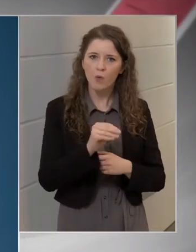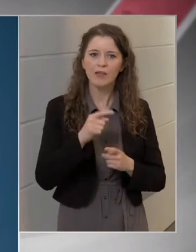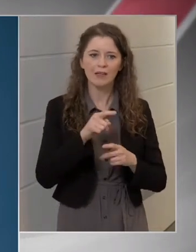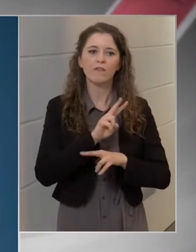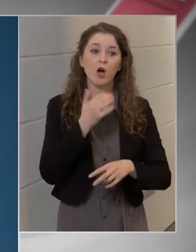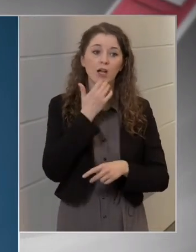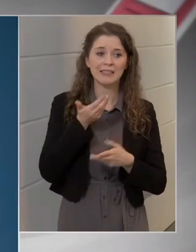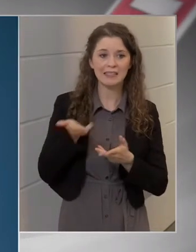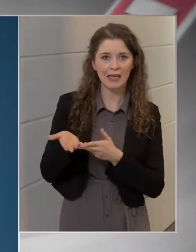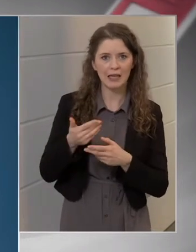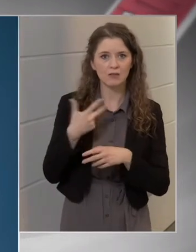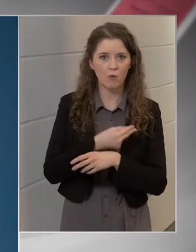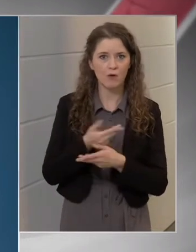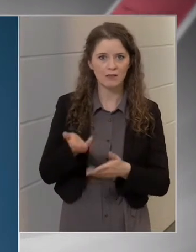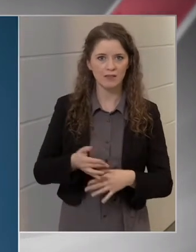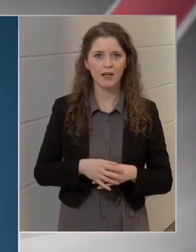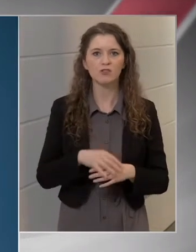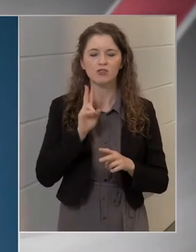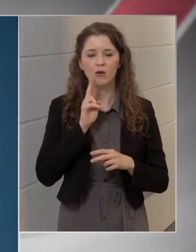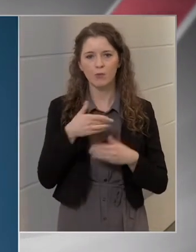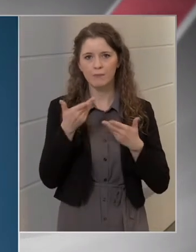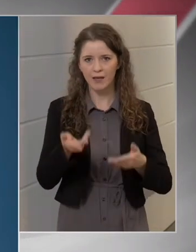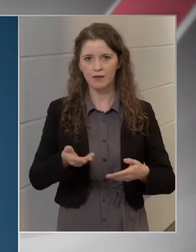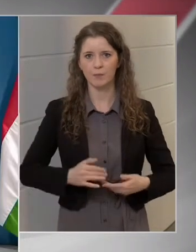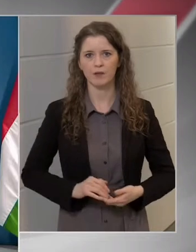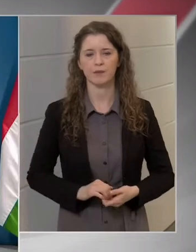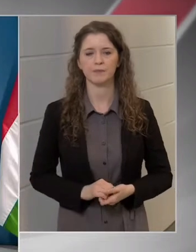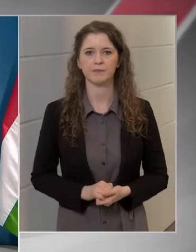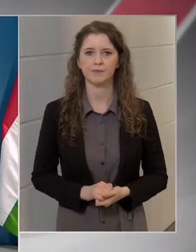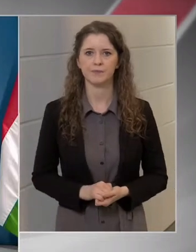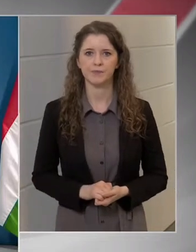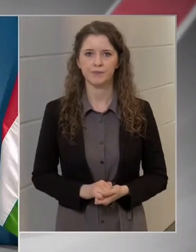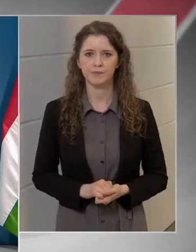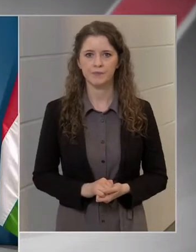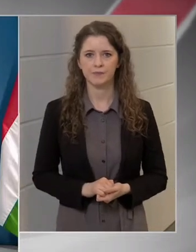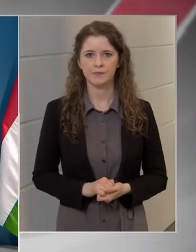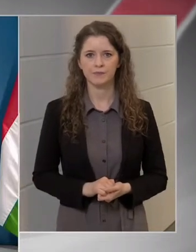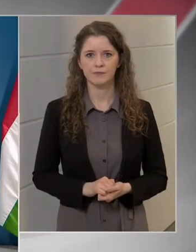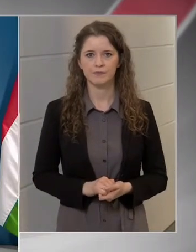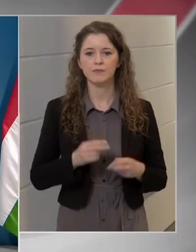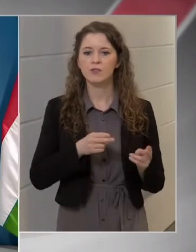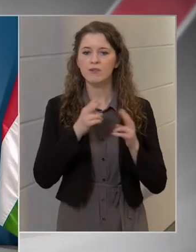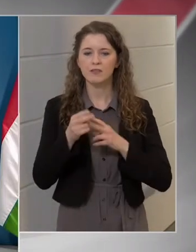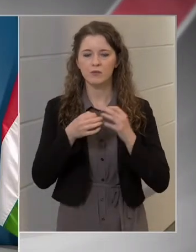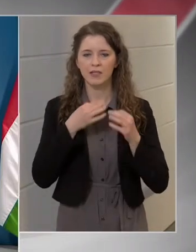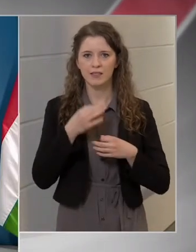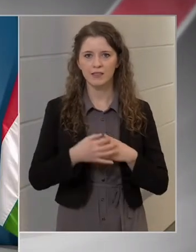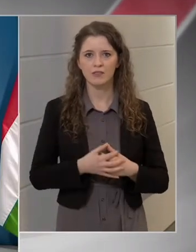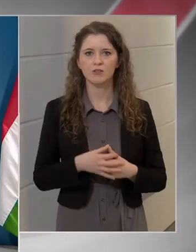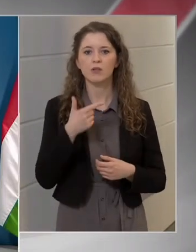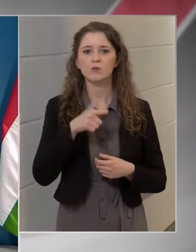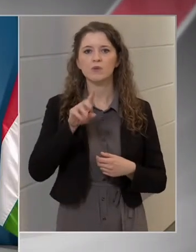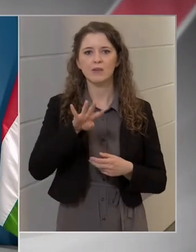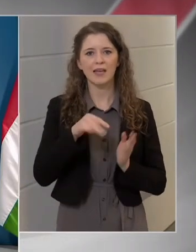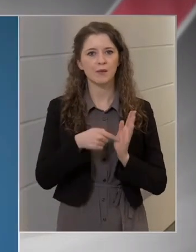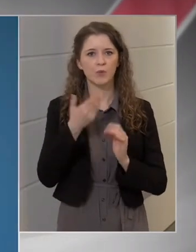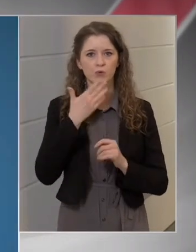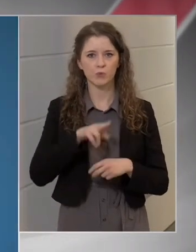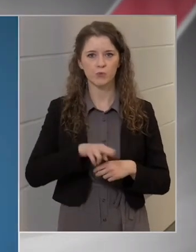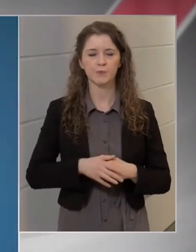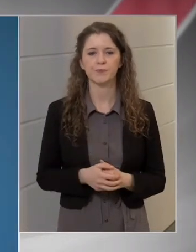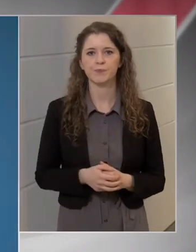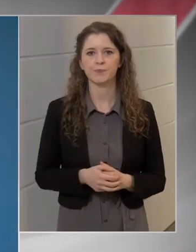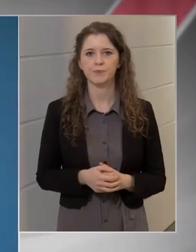és kielégítésre fog kerülni. A következő megkeresésünket a 24.hu küldte,